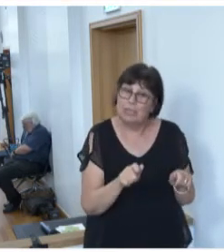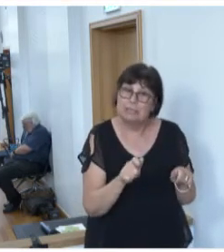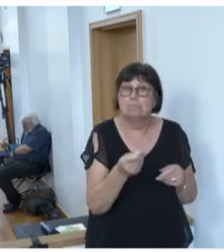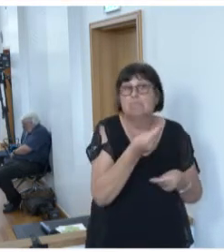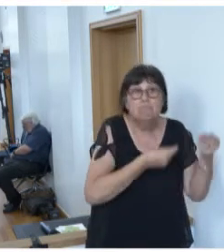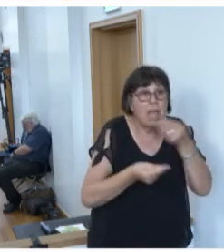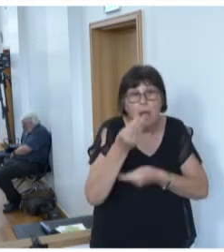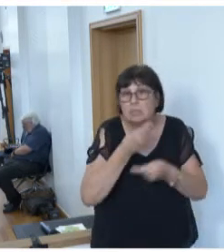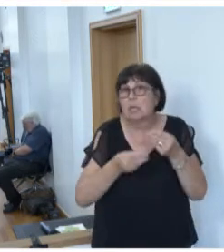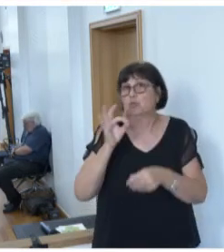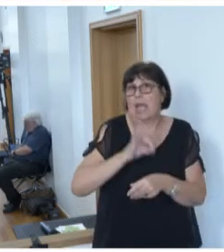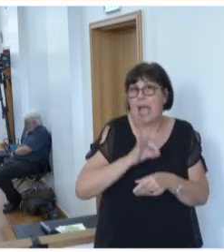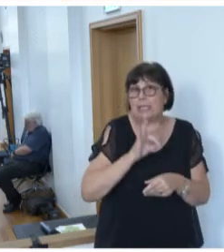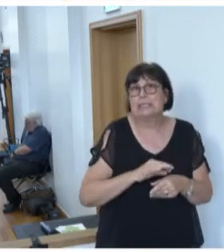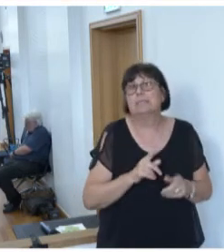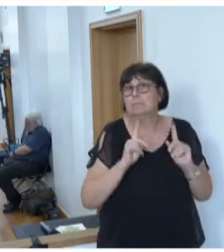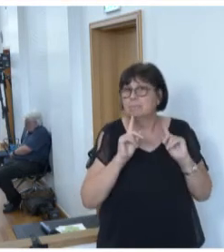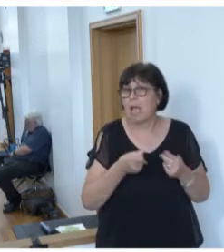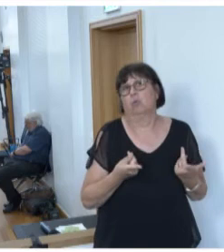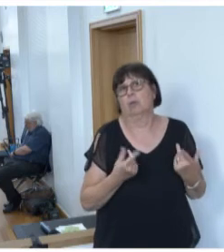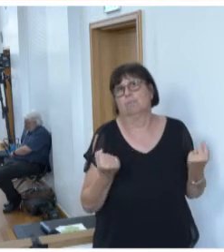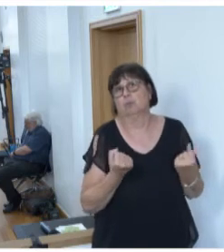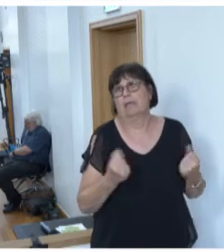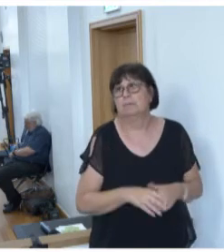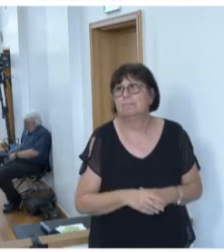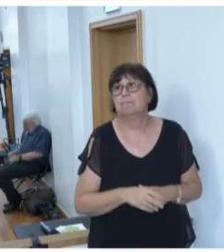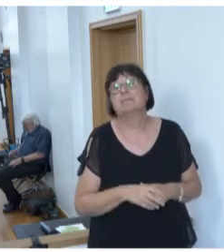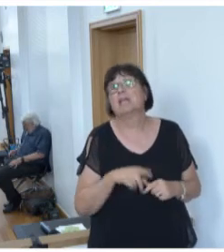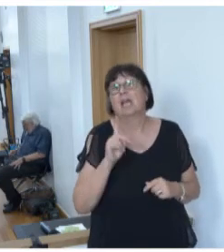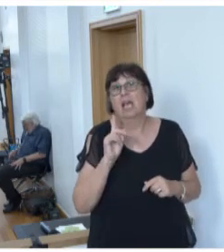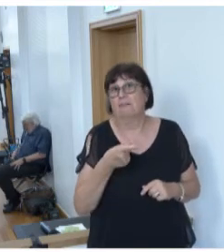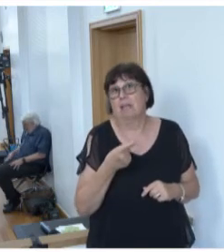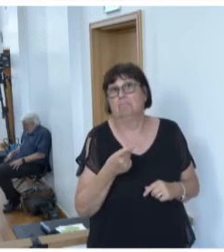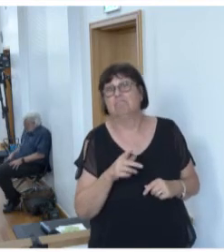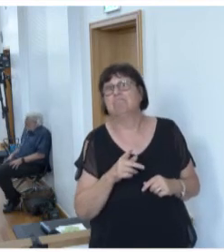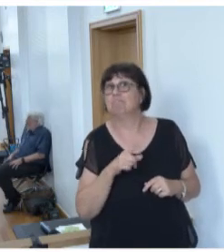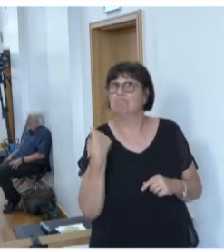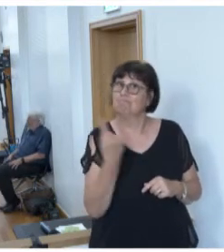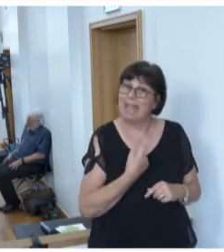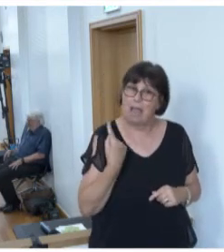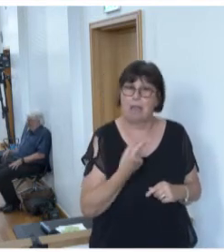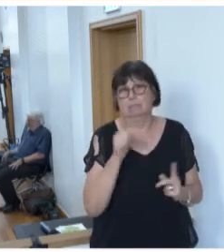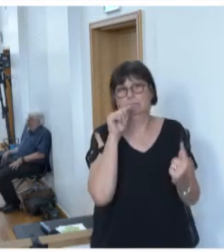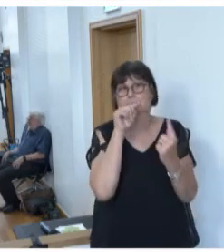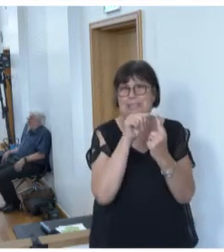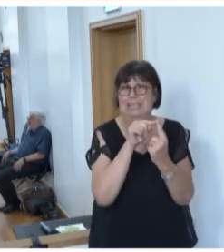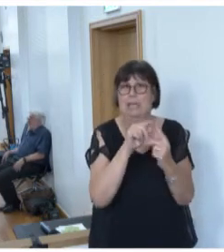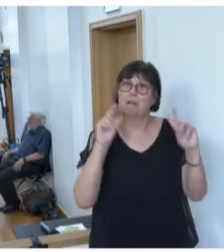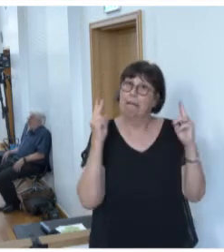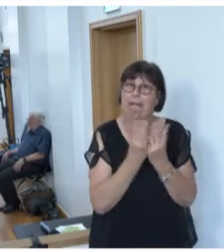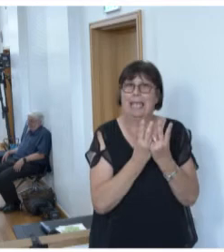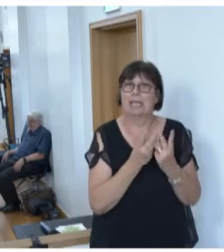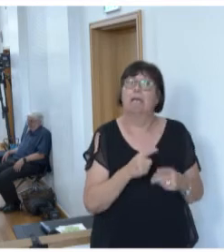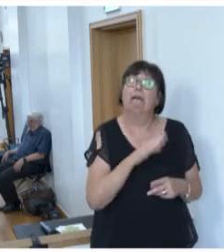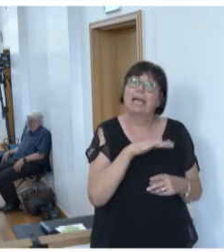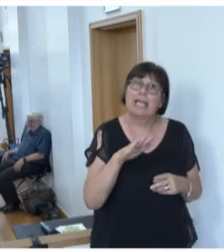Ärzten bei der Erhärtung der Verdachtsfälle hilfreich sein könnte. Denn schließlich eint uns alle das Ziel, Kinder vor